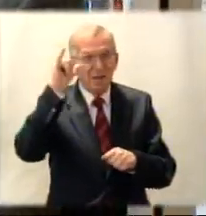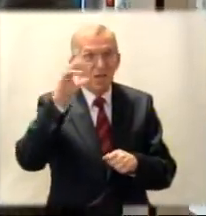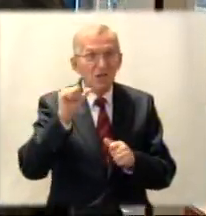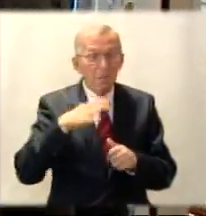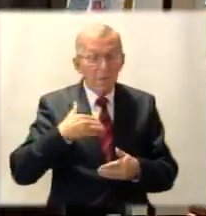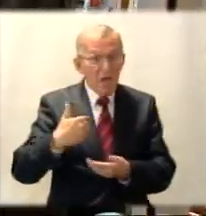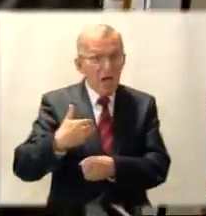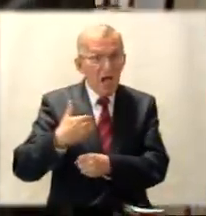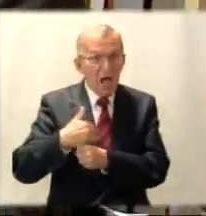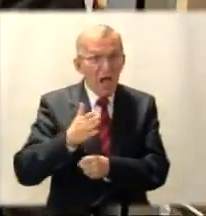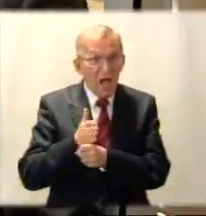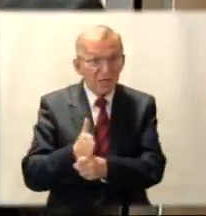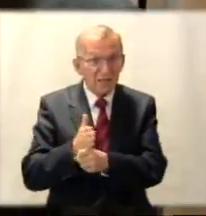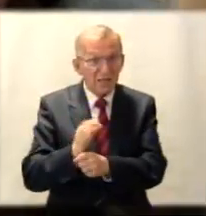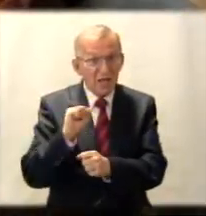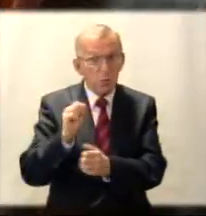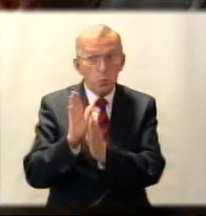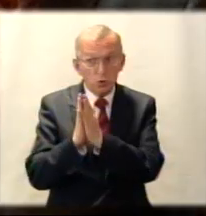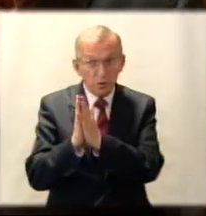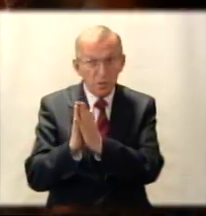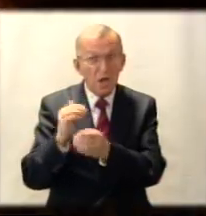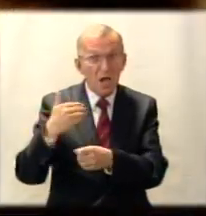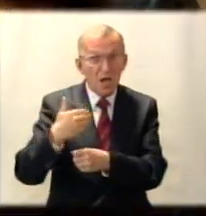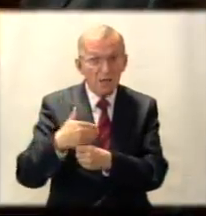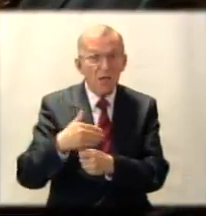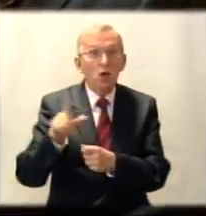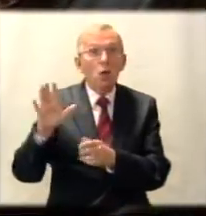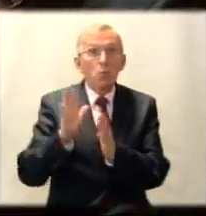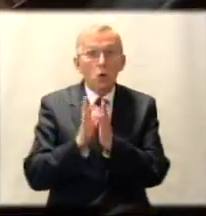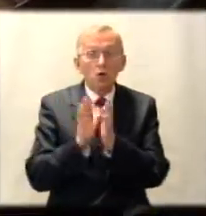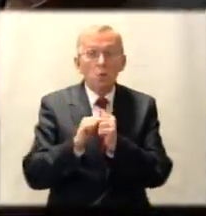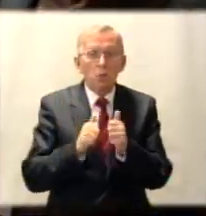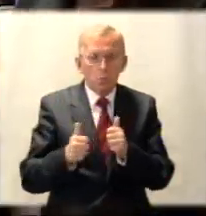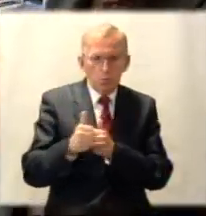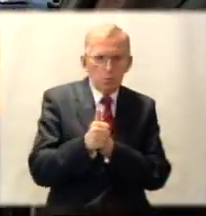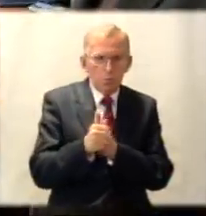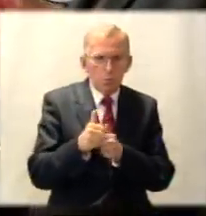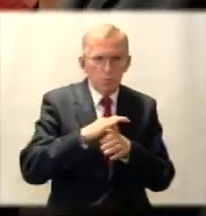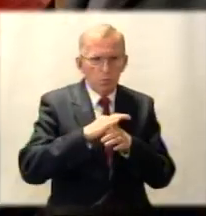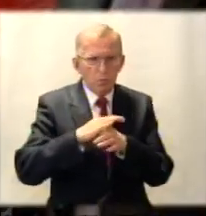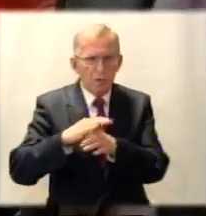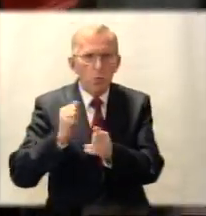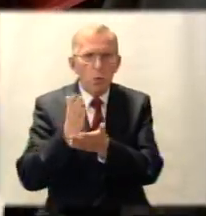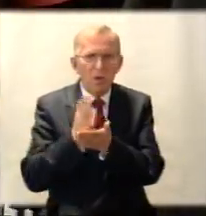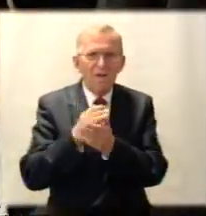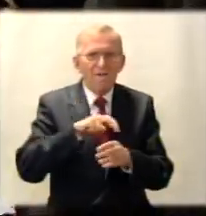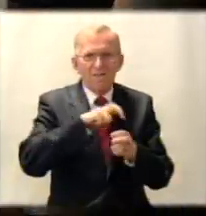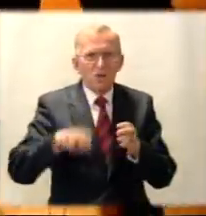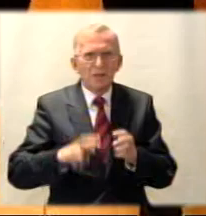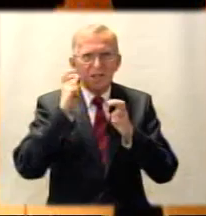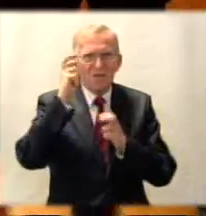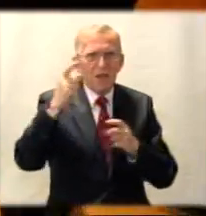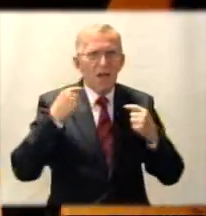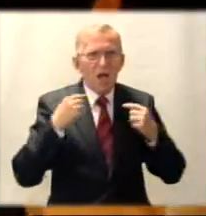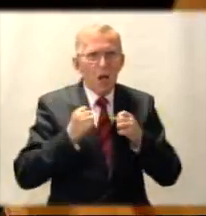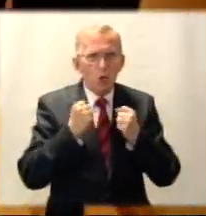asystenta albo go nie mamy i prosimy, to prosimy, żeby ta osoba szła przed nami i pomogła nam wysiąść z tramwaju, z autobusu, z pociągu.